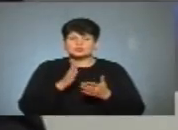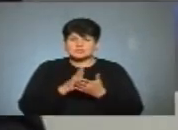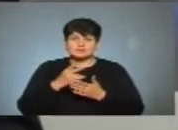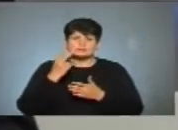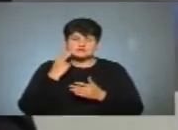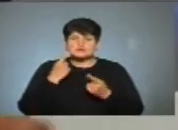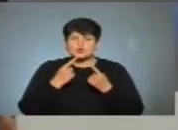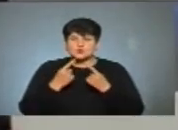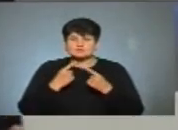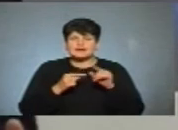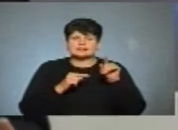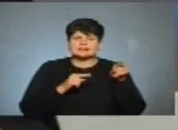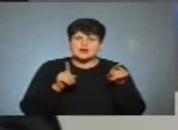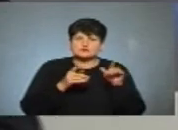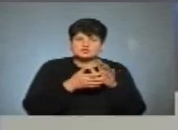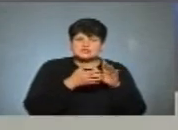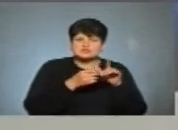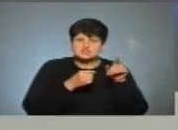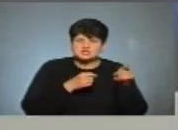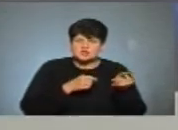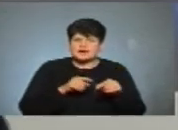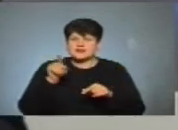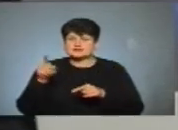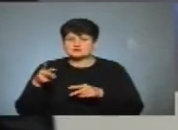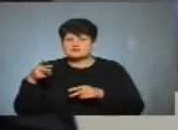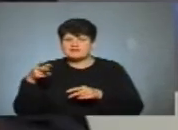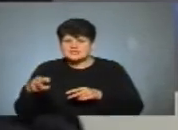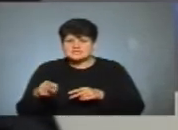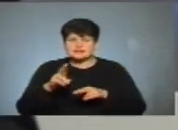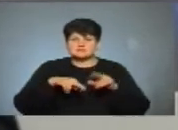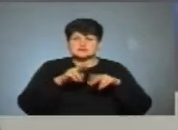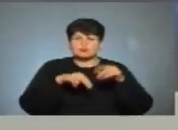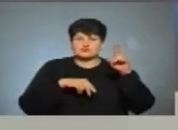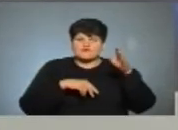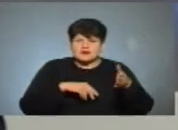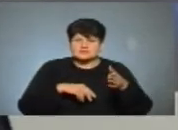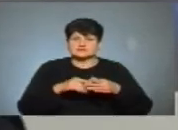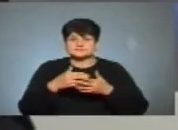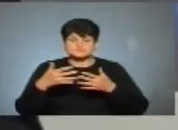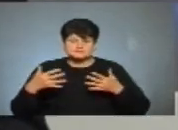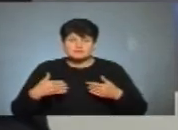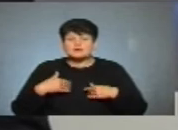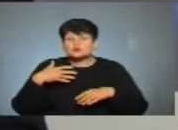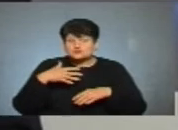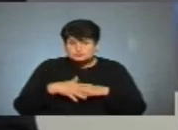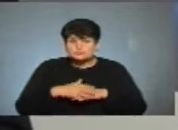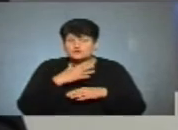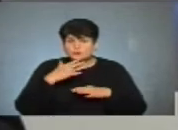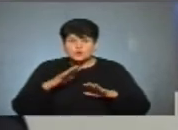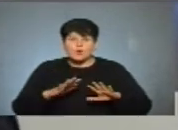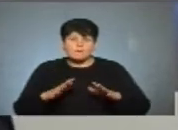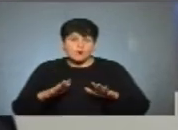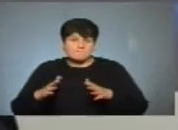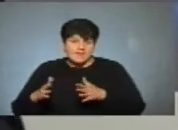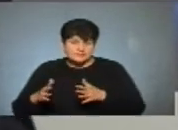оці розмови, що там щось там не вистачає, а там щось врізали, а там забудували і так далі. І ми розуміємо, що в багатьох моментах,